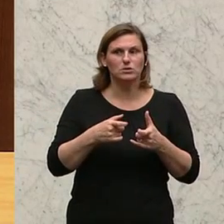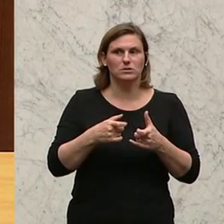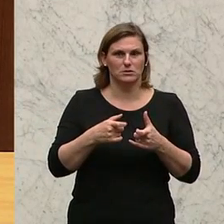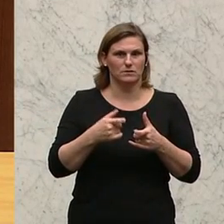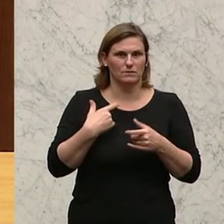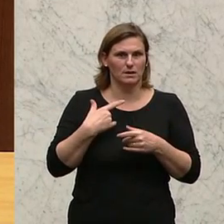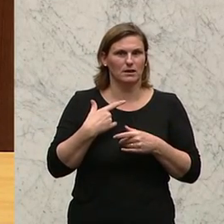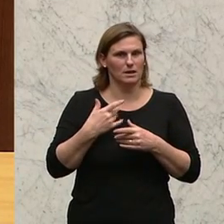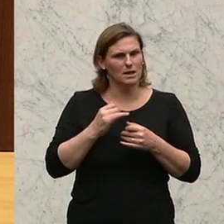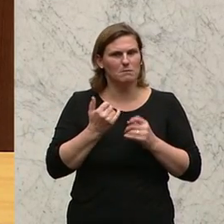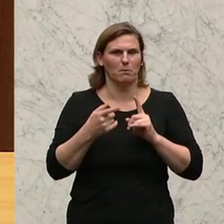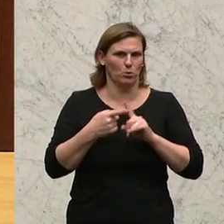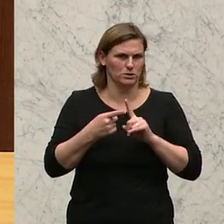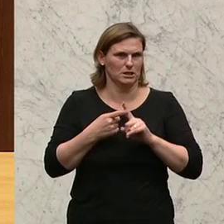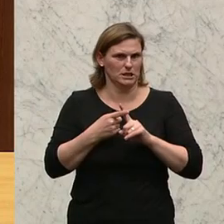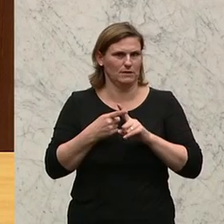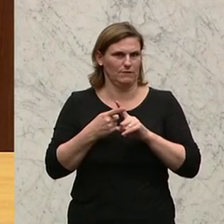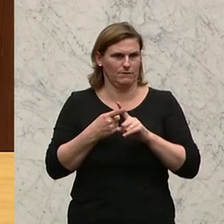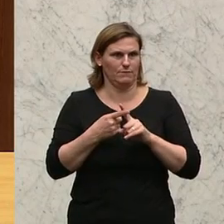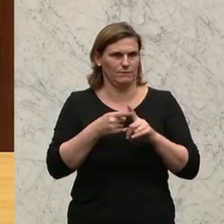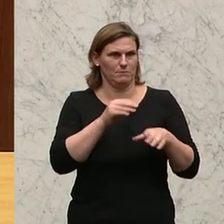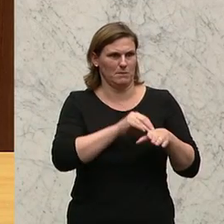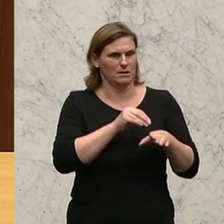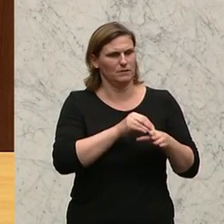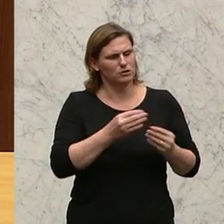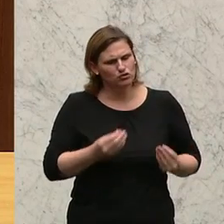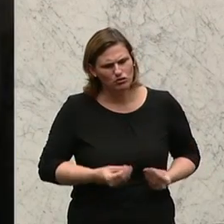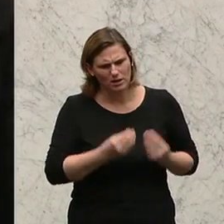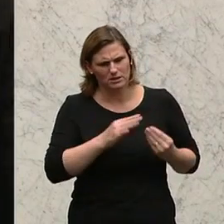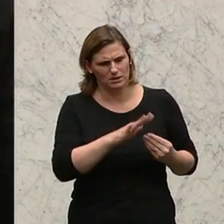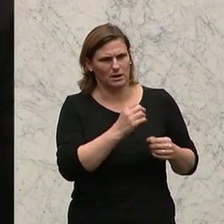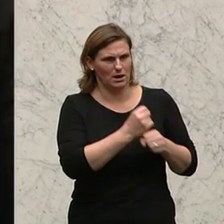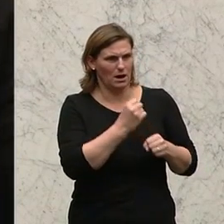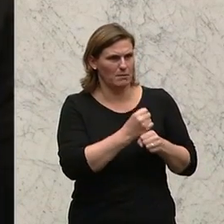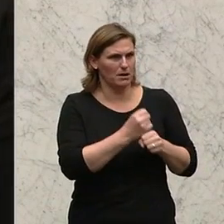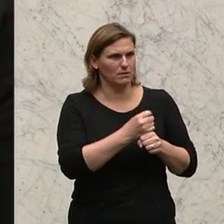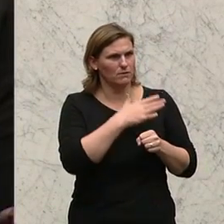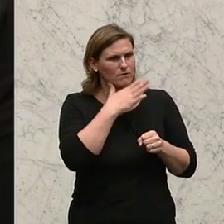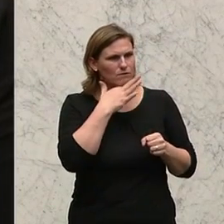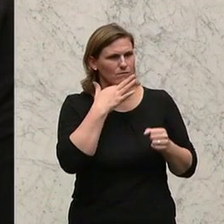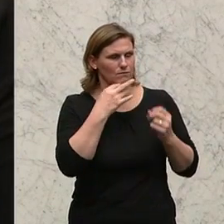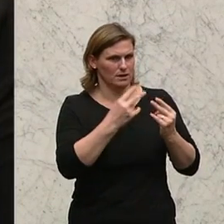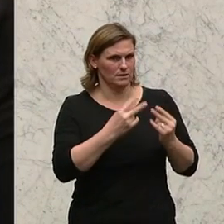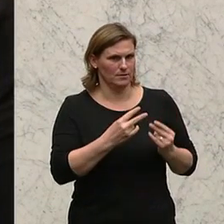Volksanwaltschaft immer sehr positiv gegenüber und wir schätzen auch die Arbeit der Volksanwaltschaft. Im Jahr 2017